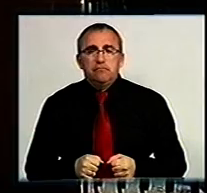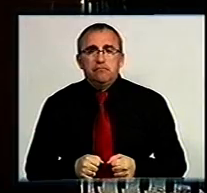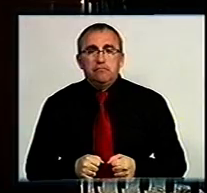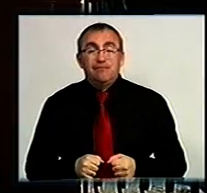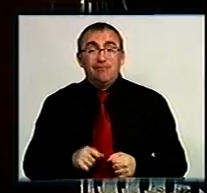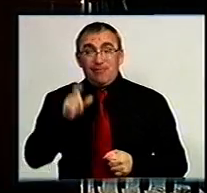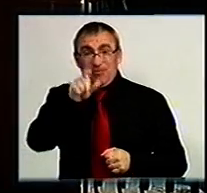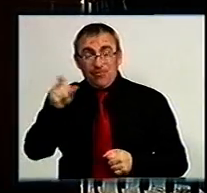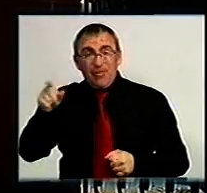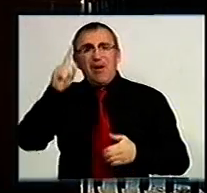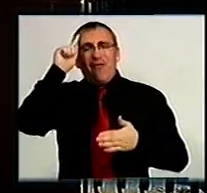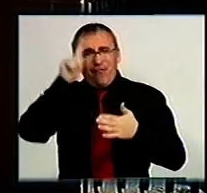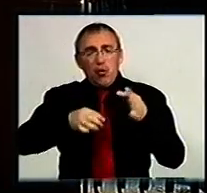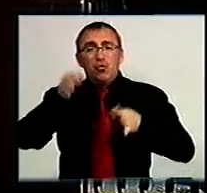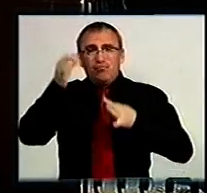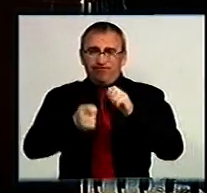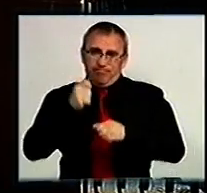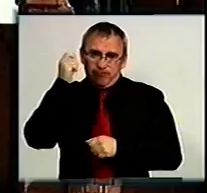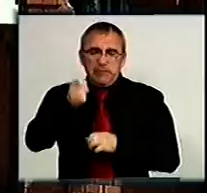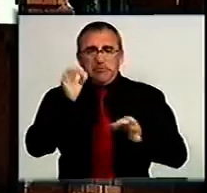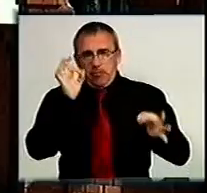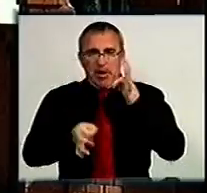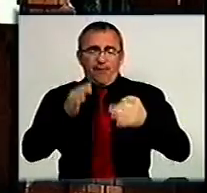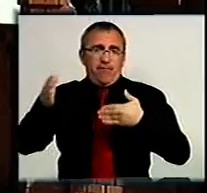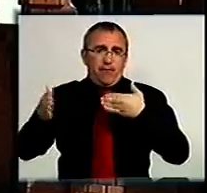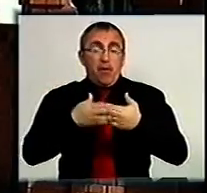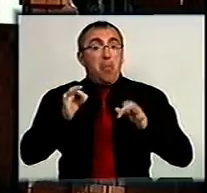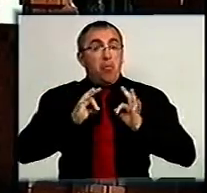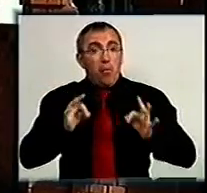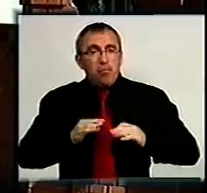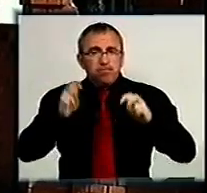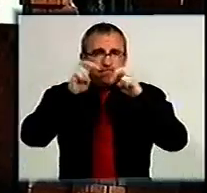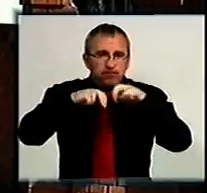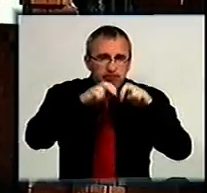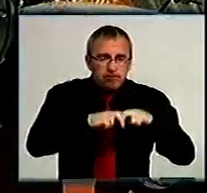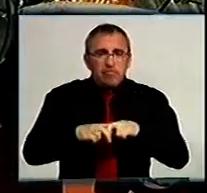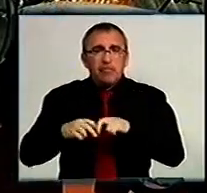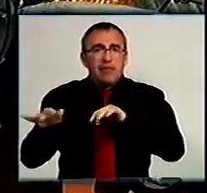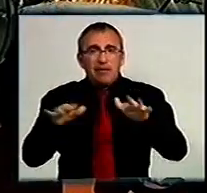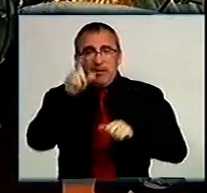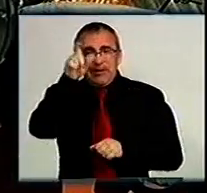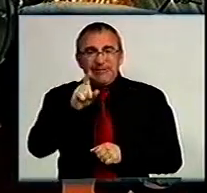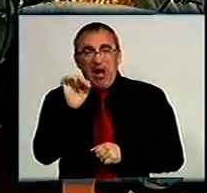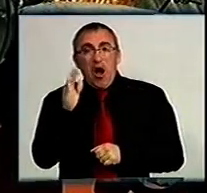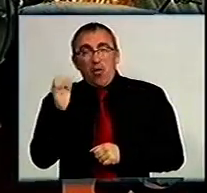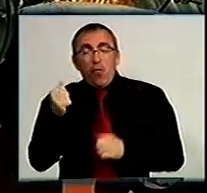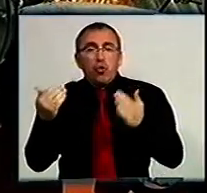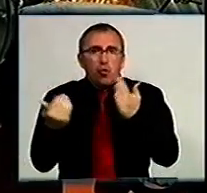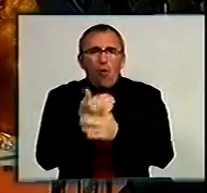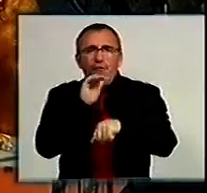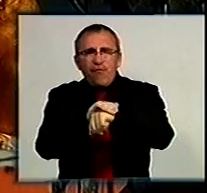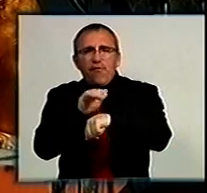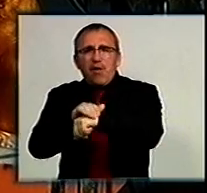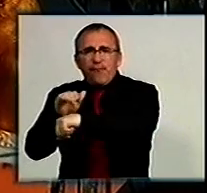Місцеві жителі вірять, що суд винесе справедливий вирок. Прокуратура ж взялася перевіряти законність дій Василя Захарова за новими фактами.